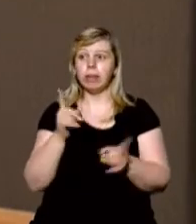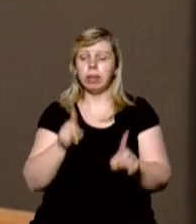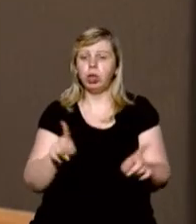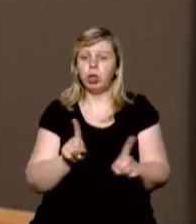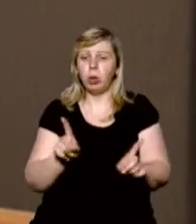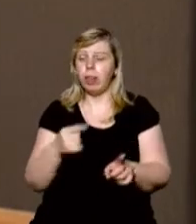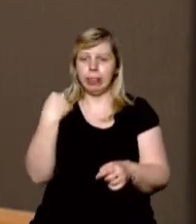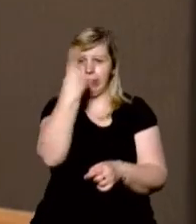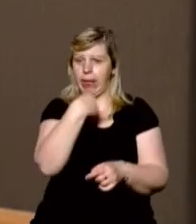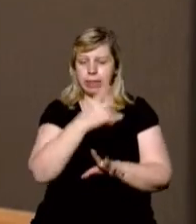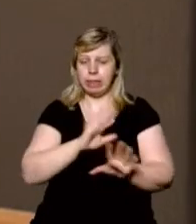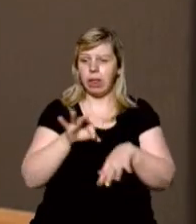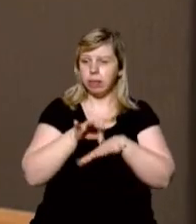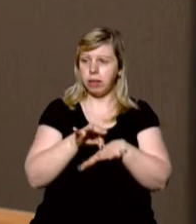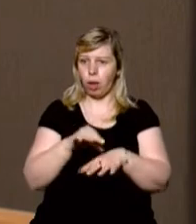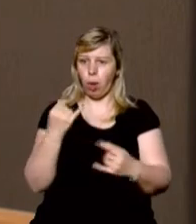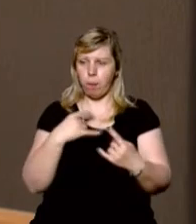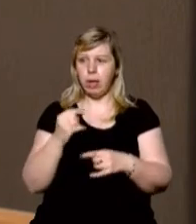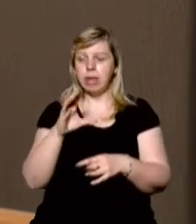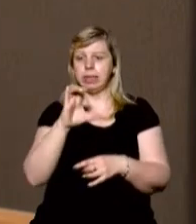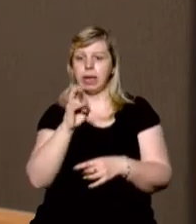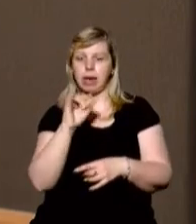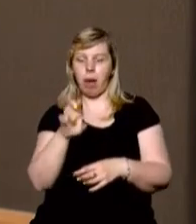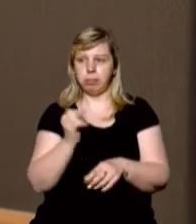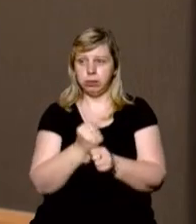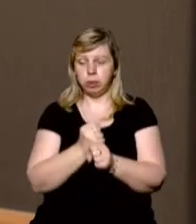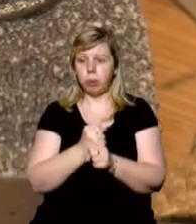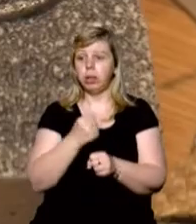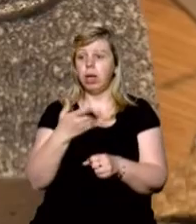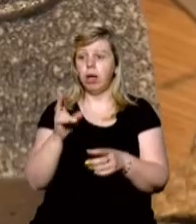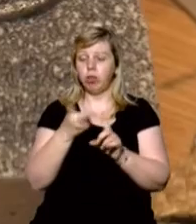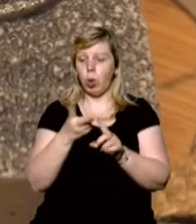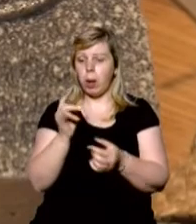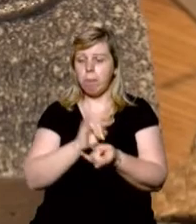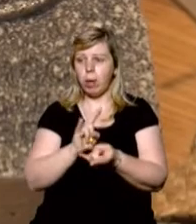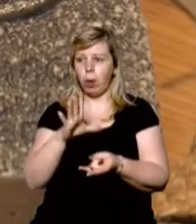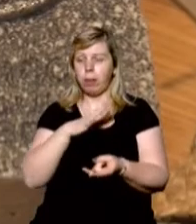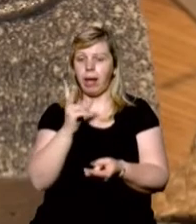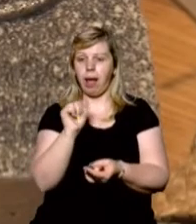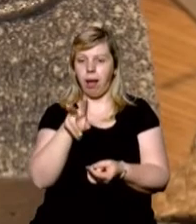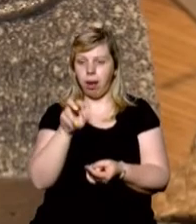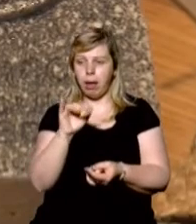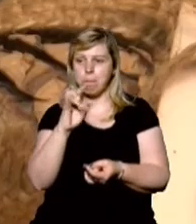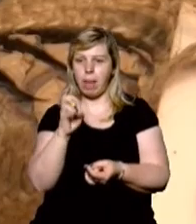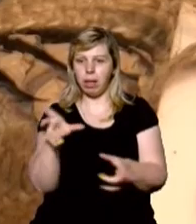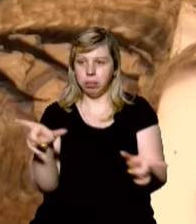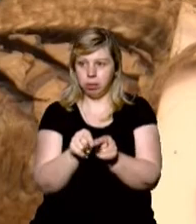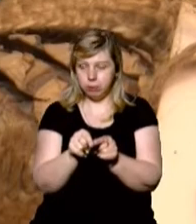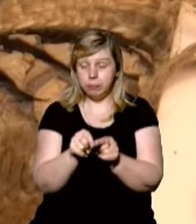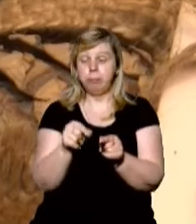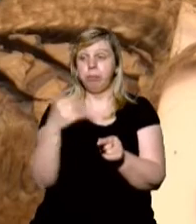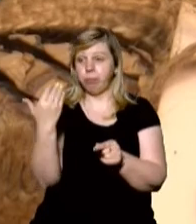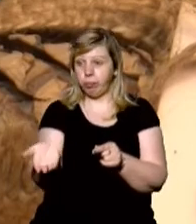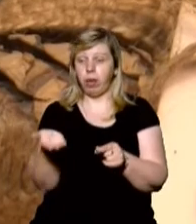щось собі не для лиця, а для тіла, ніби скраб зробити. Друге було мило моє – кава і мед. Ось таке.